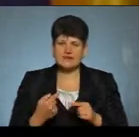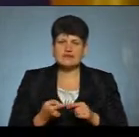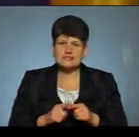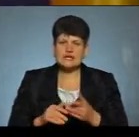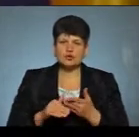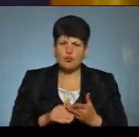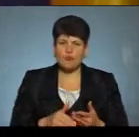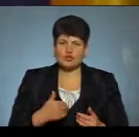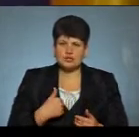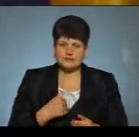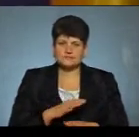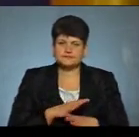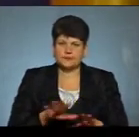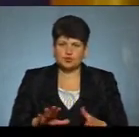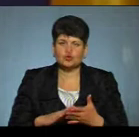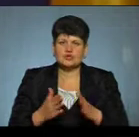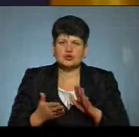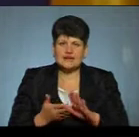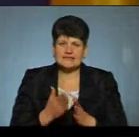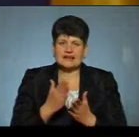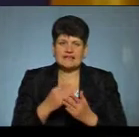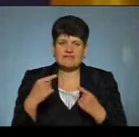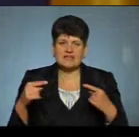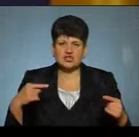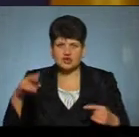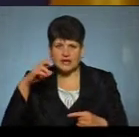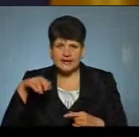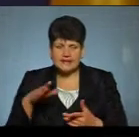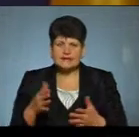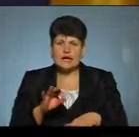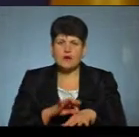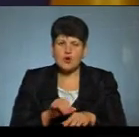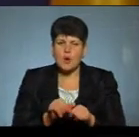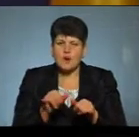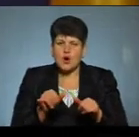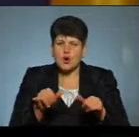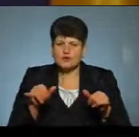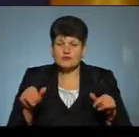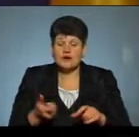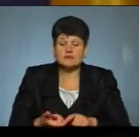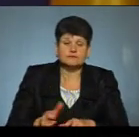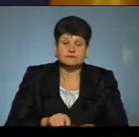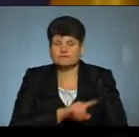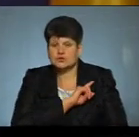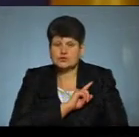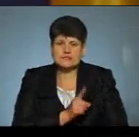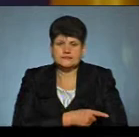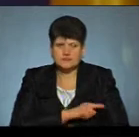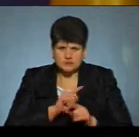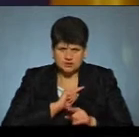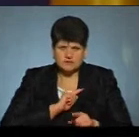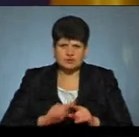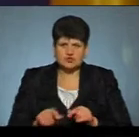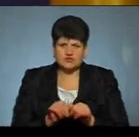уникнути тої ситуації, яка є в інших країнах, де хвороба розвивається гіперболічно, дуже швидко і з